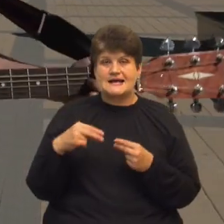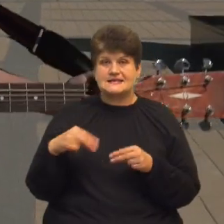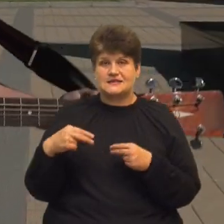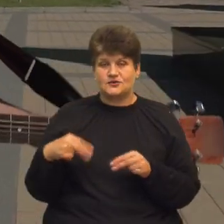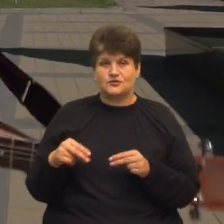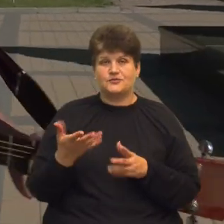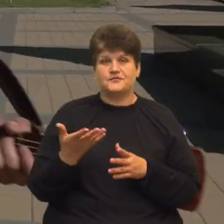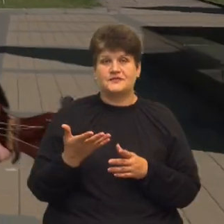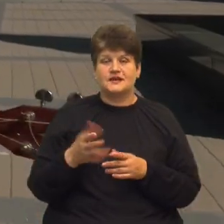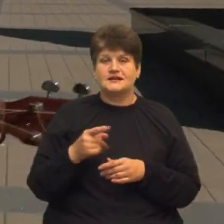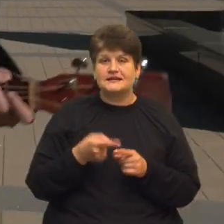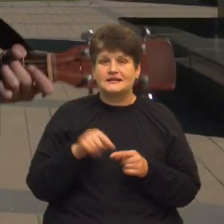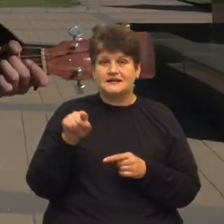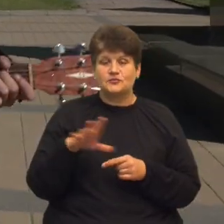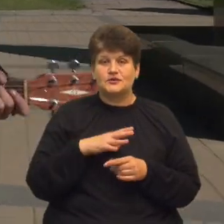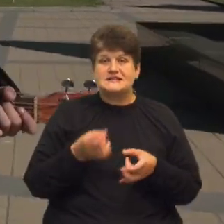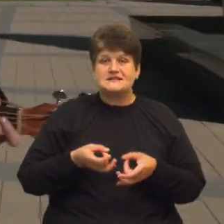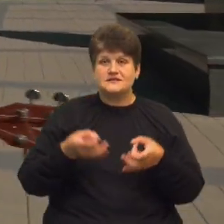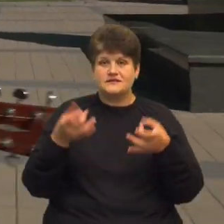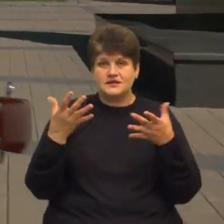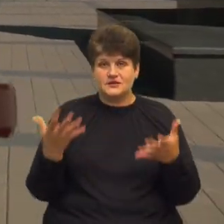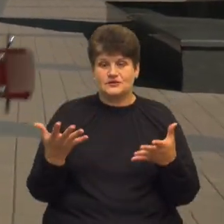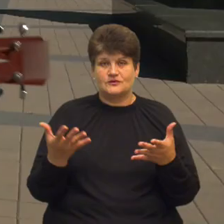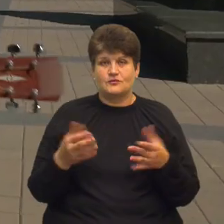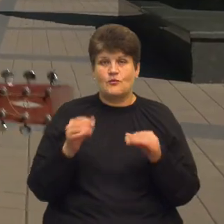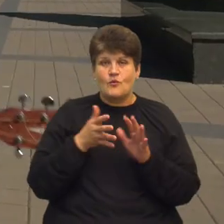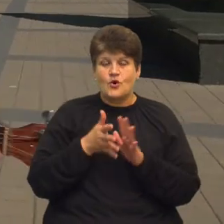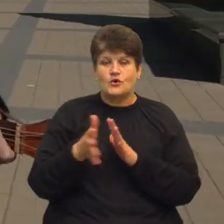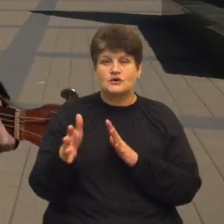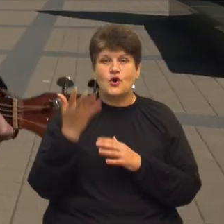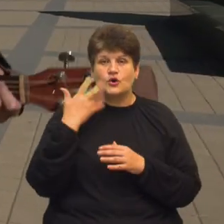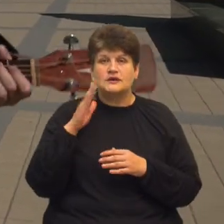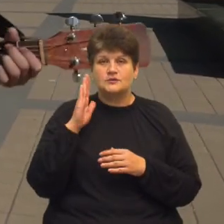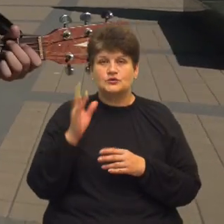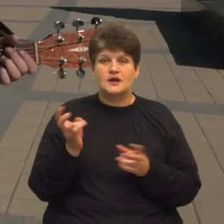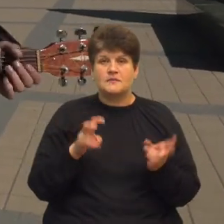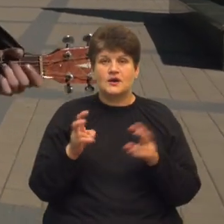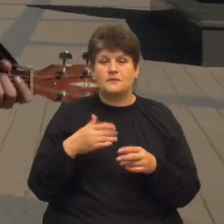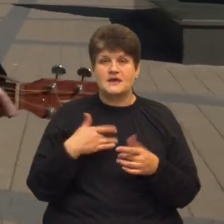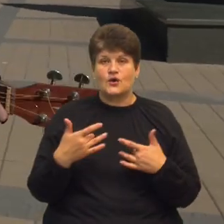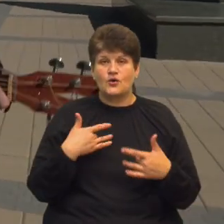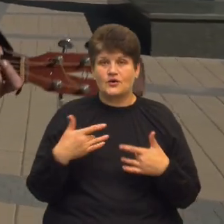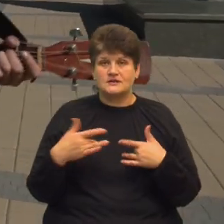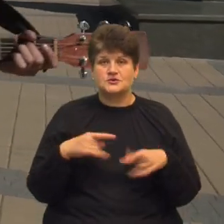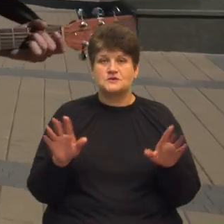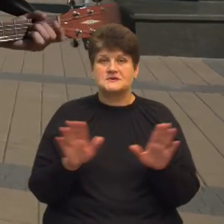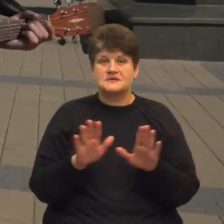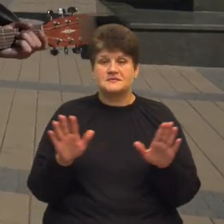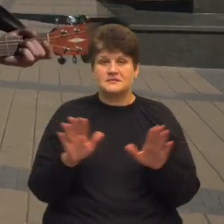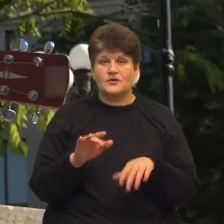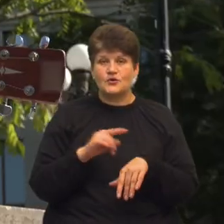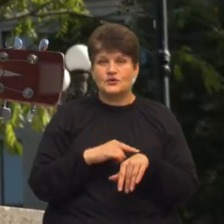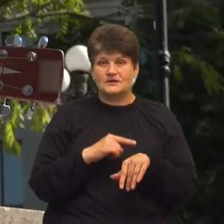близький сонця, твоє світло сяїло в простір. Коли буде, приходь на мій концерт, щоб співати годинами